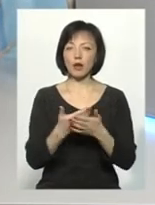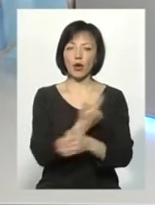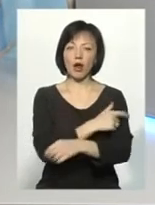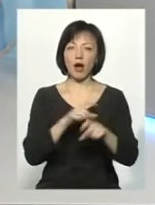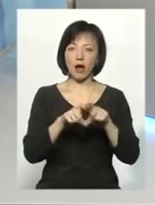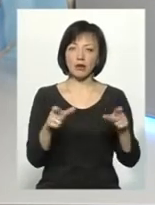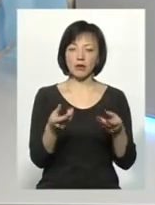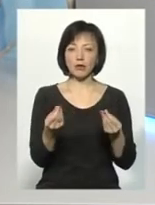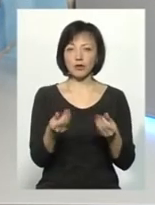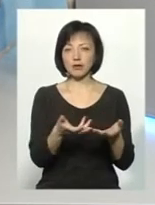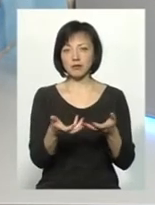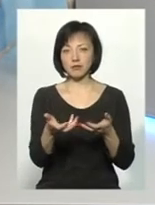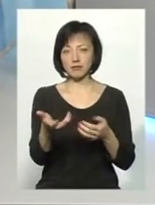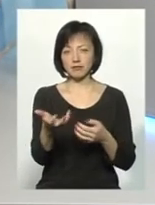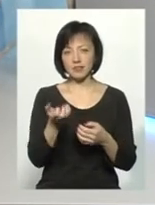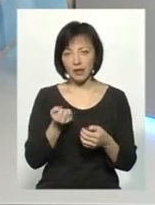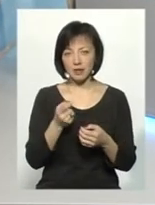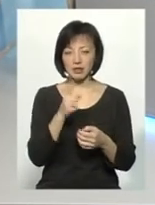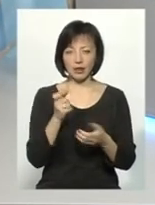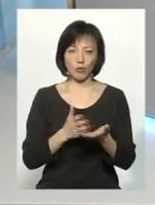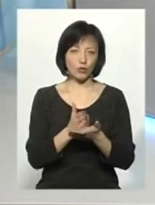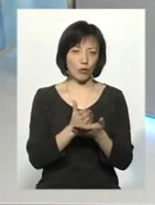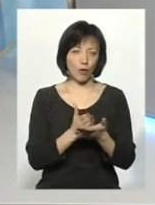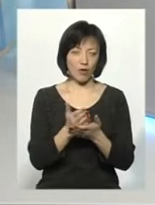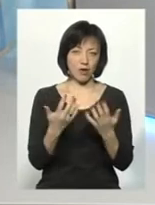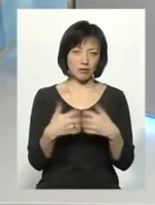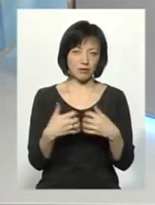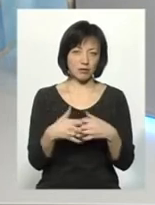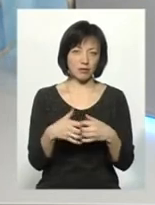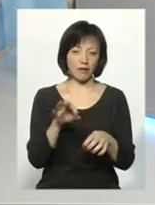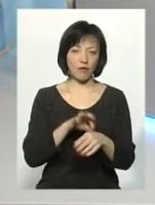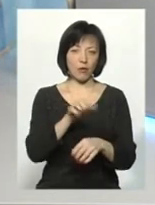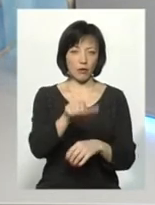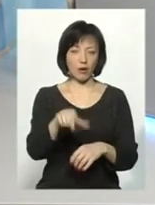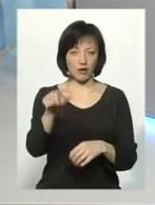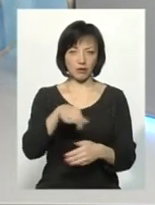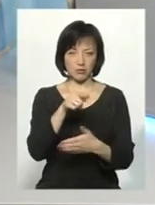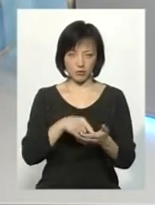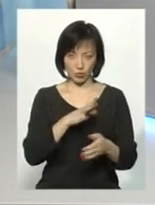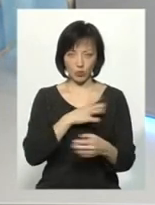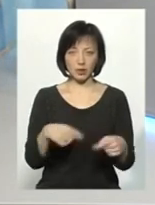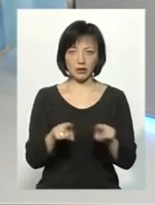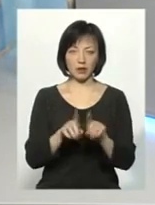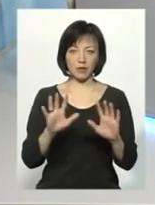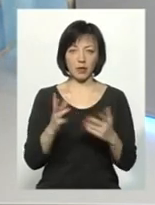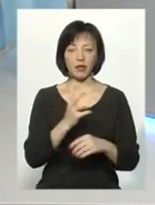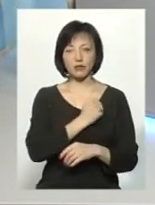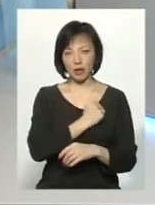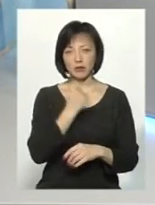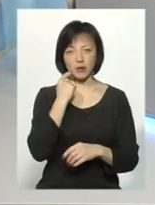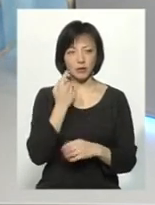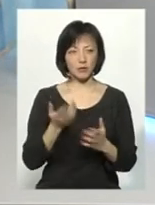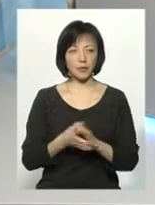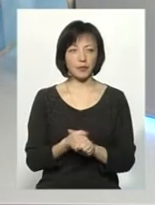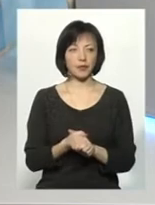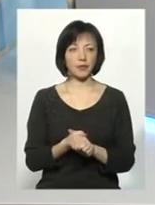брали кошти за те, щоб скористалися хворі вашим обладнанням? От такі от випадки. На жаль, прикро, але таке